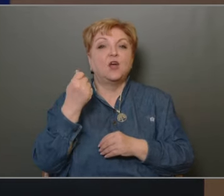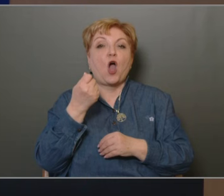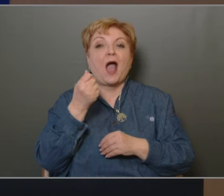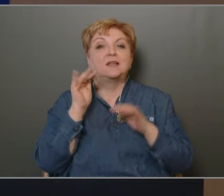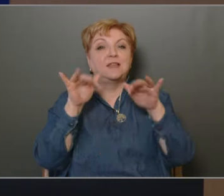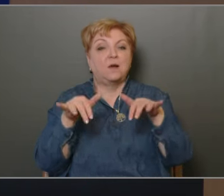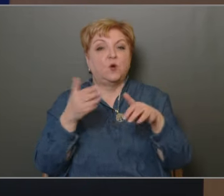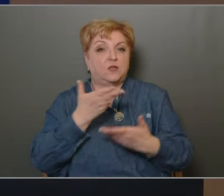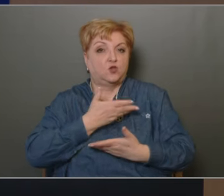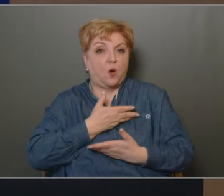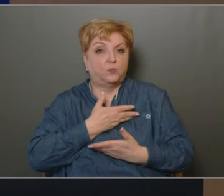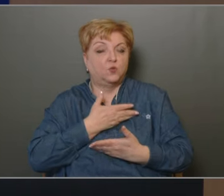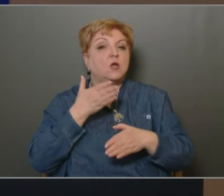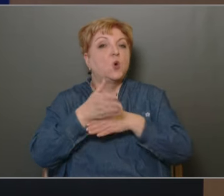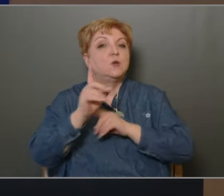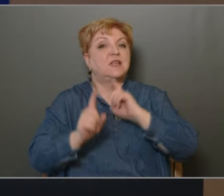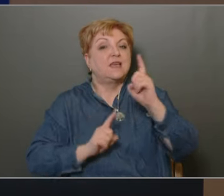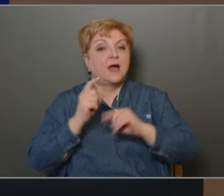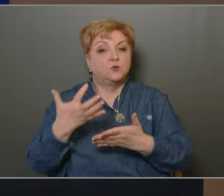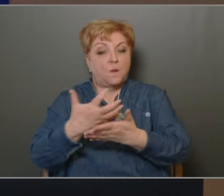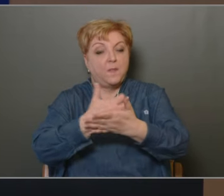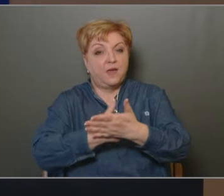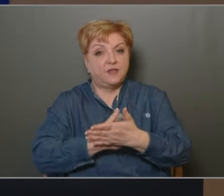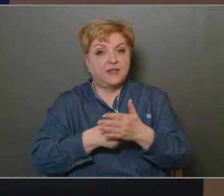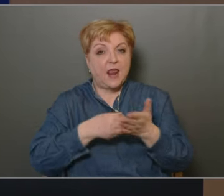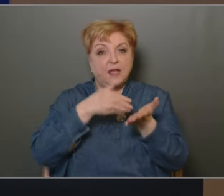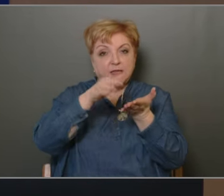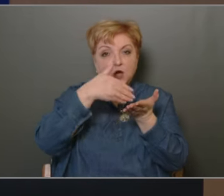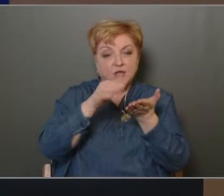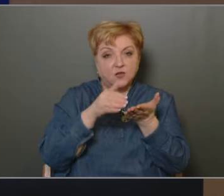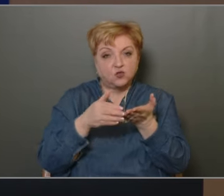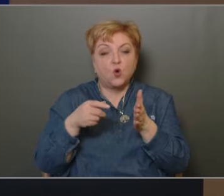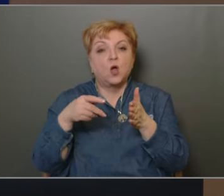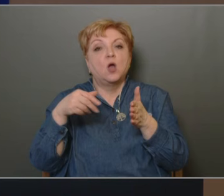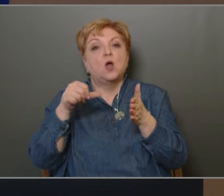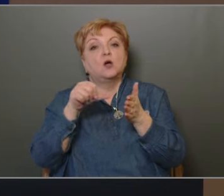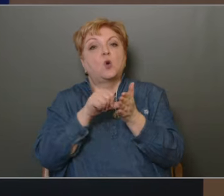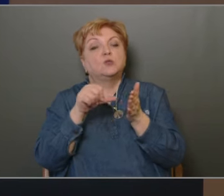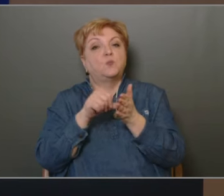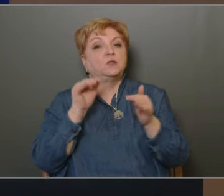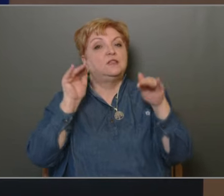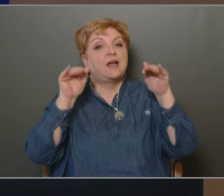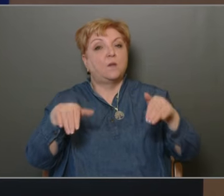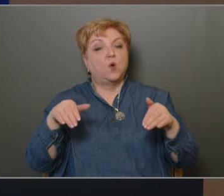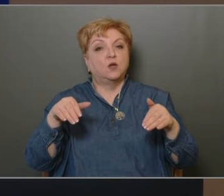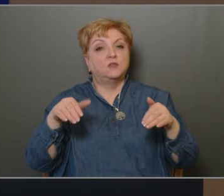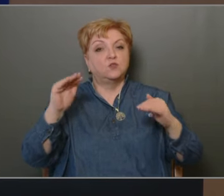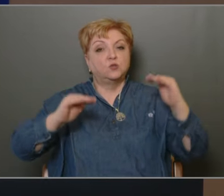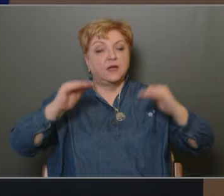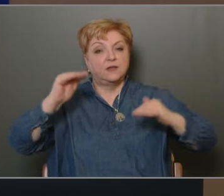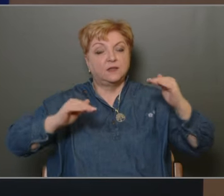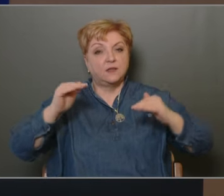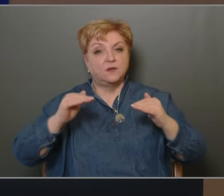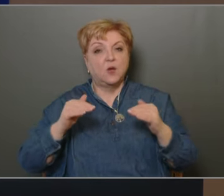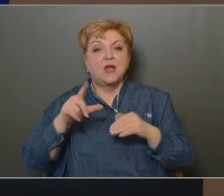ez jelentősen hozzájárult ahhoz, hogy a bevételek és a kiadások, a központi támogatások tekintetében 200 millió